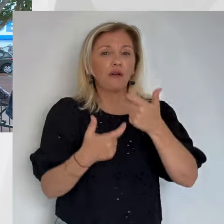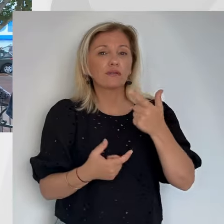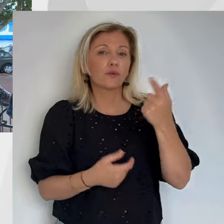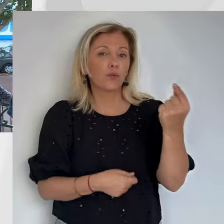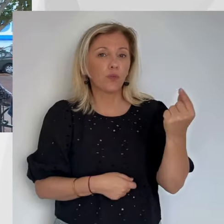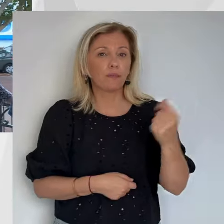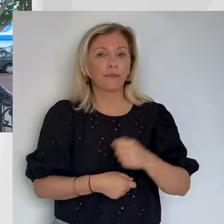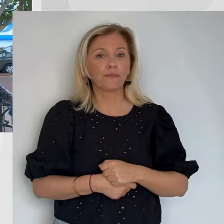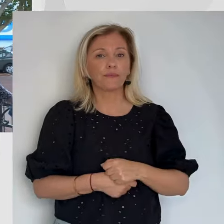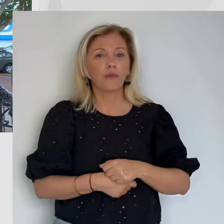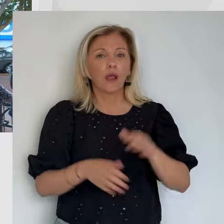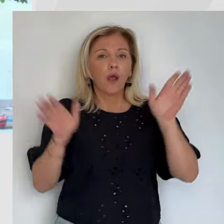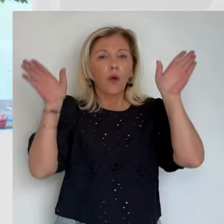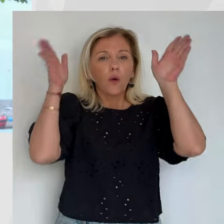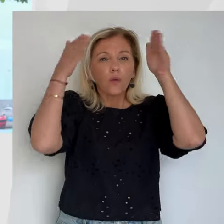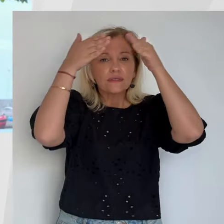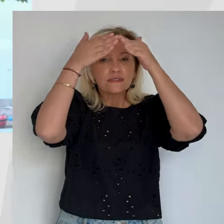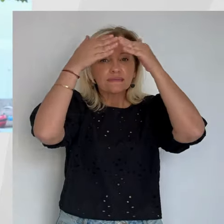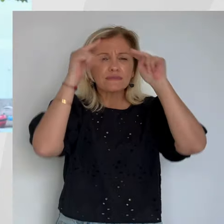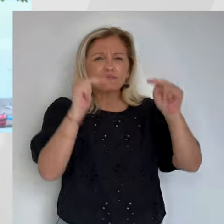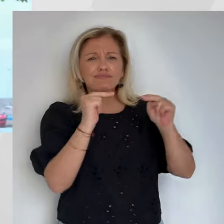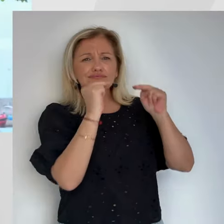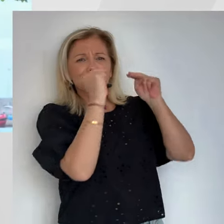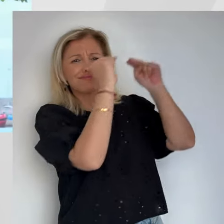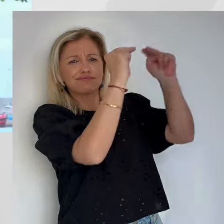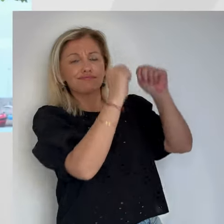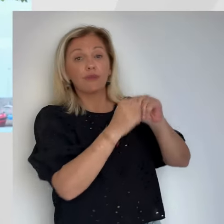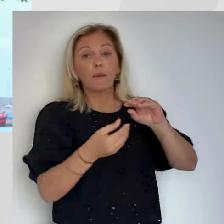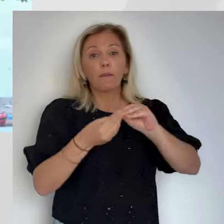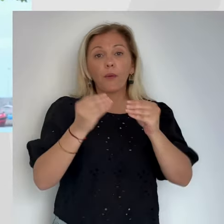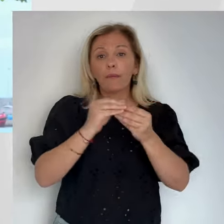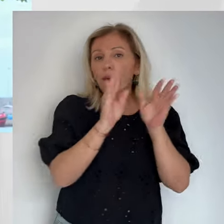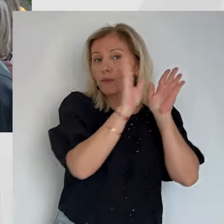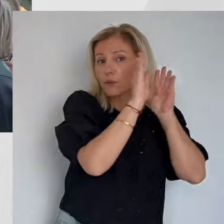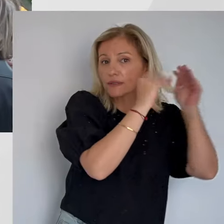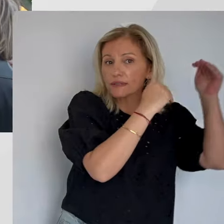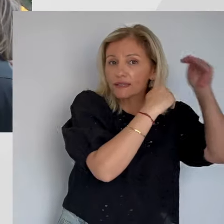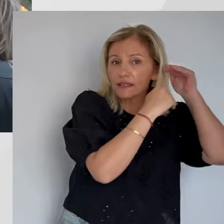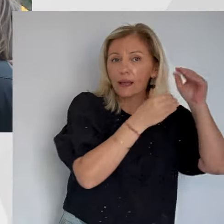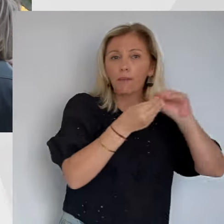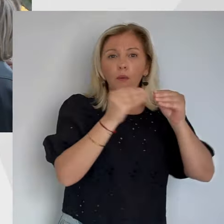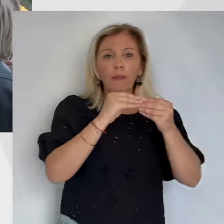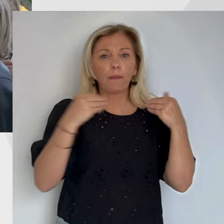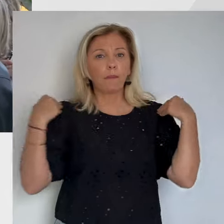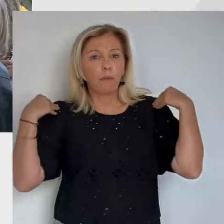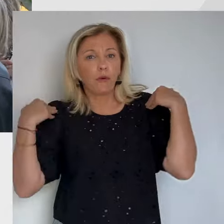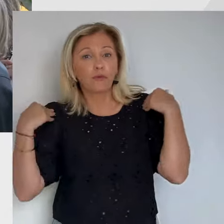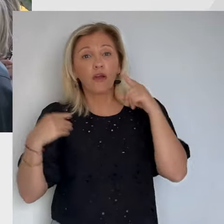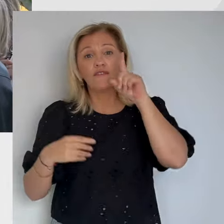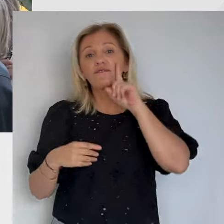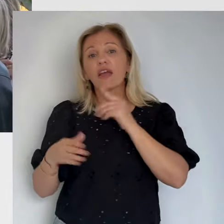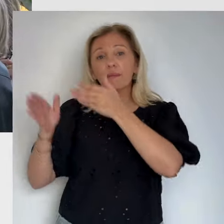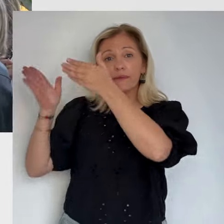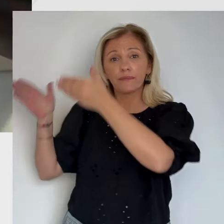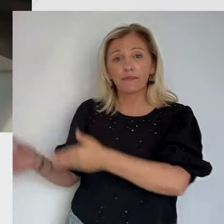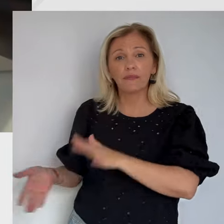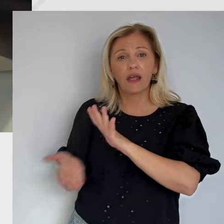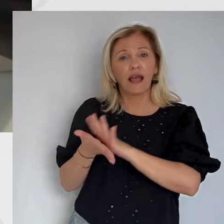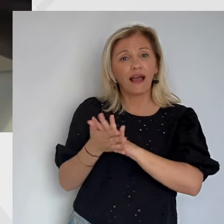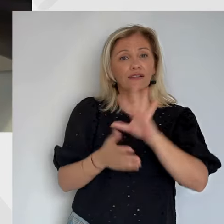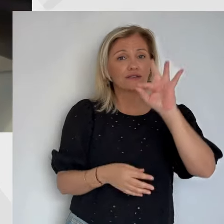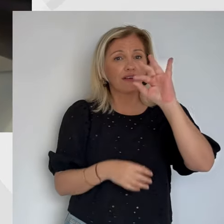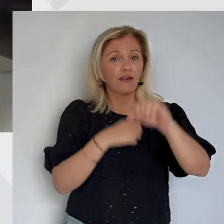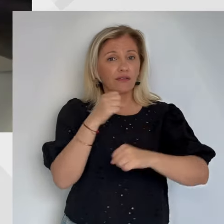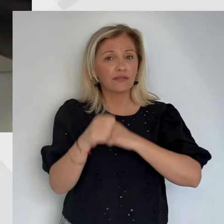un danger considérable pour les femmes. Stéphanie se décrit comme étant une ex-victime de violences conjugales. Autiste Asperger, atteinte de